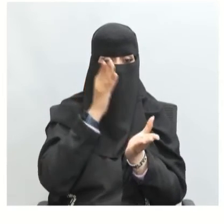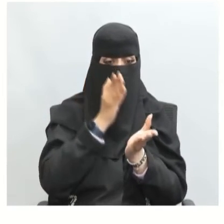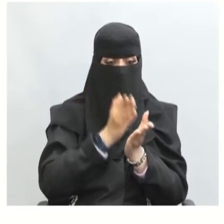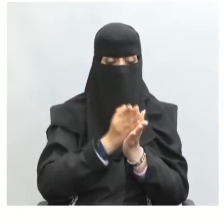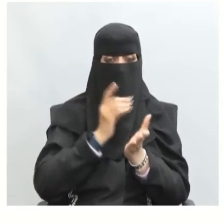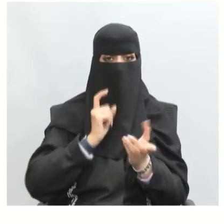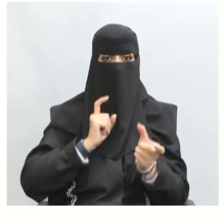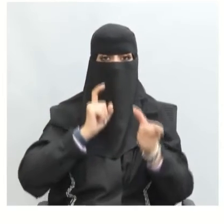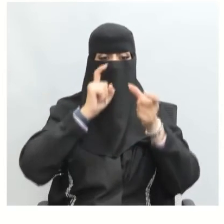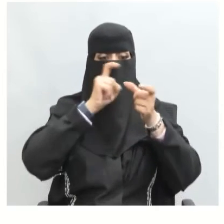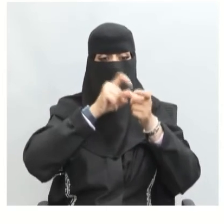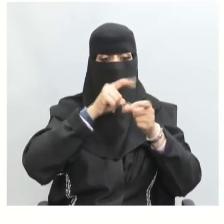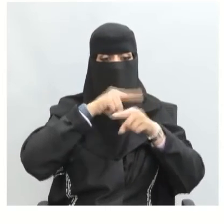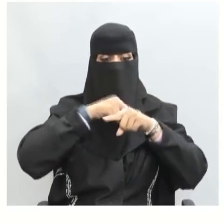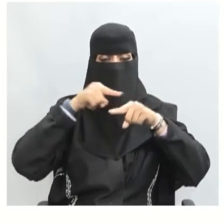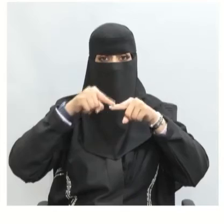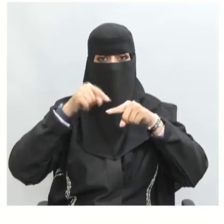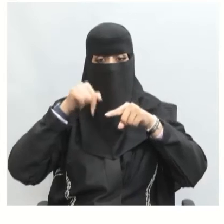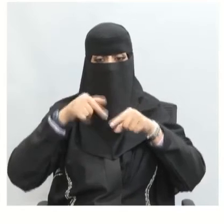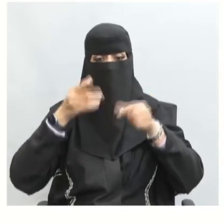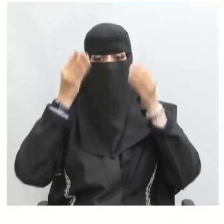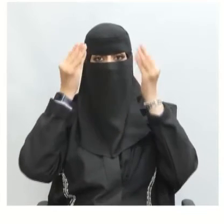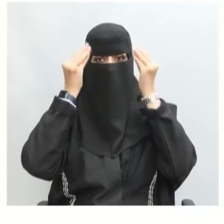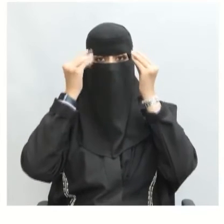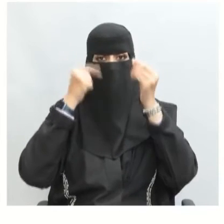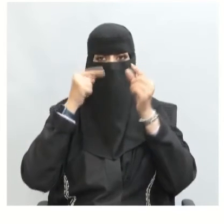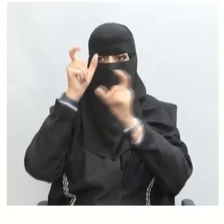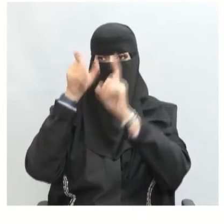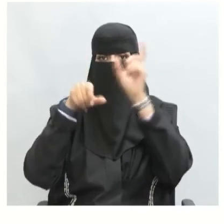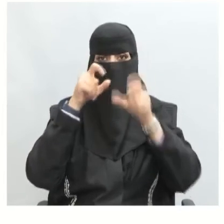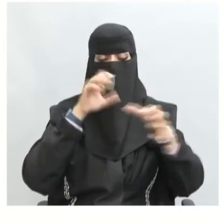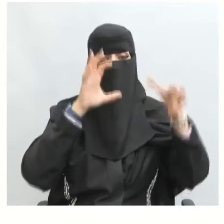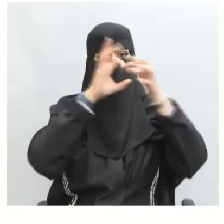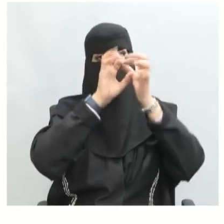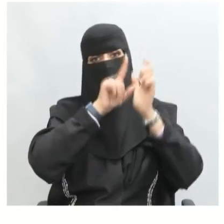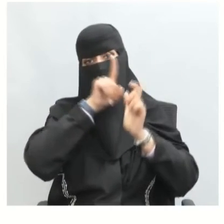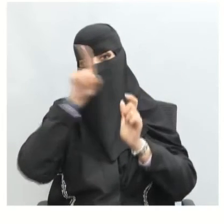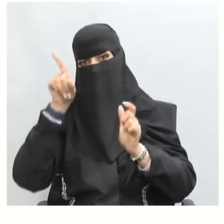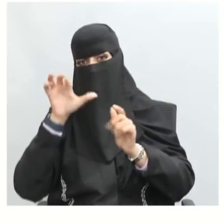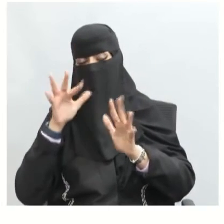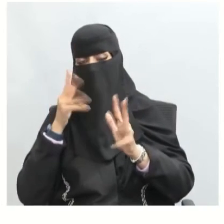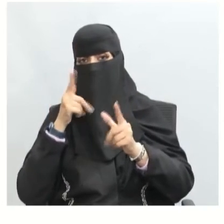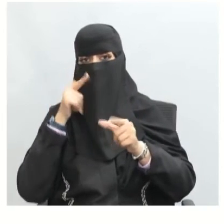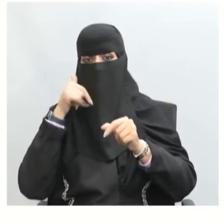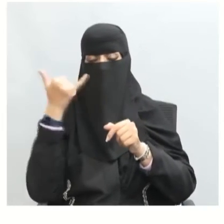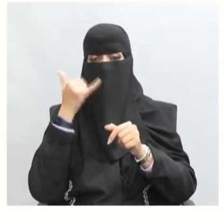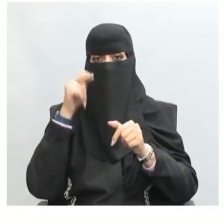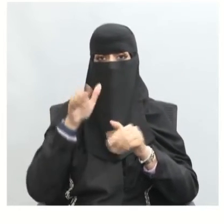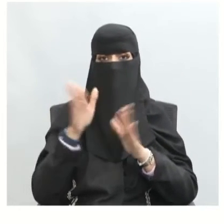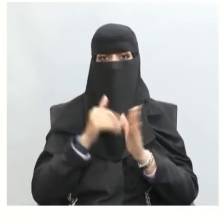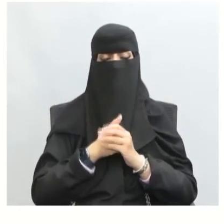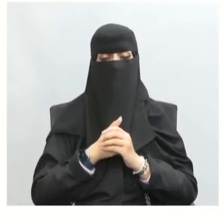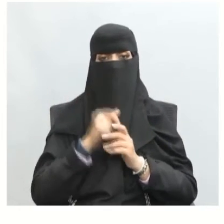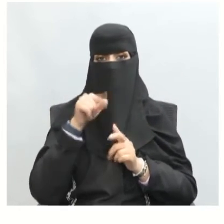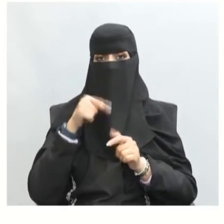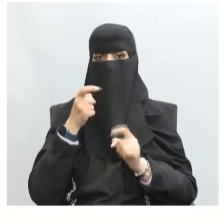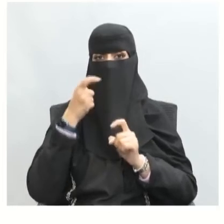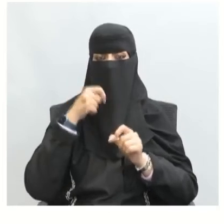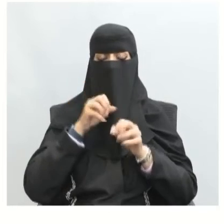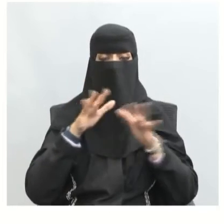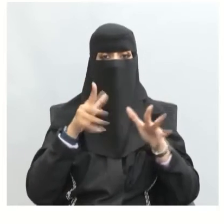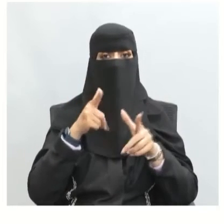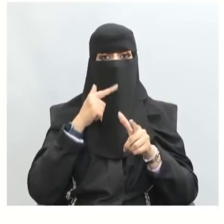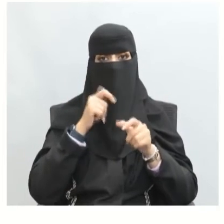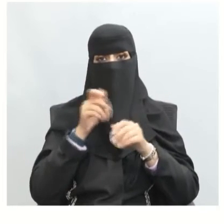معرفة الحقيقة لأن من أهم فوائد الحوار هو معرفة الحقيقة ونشر